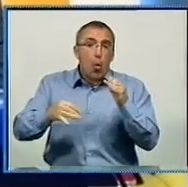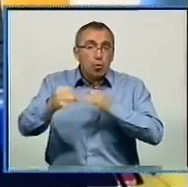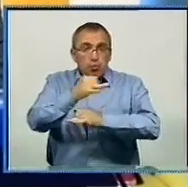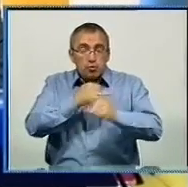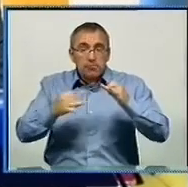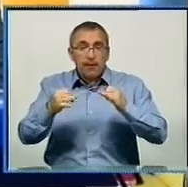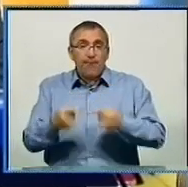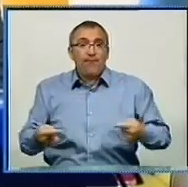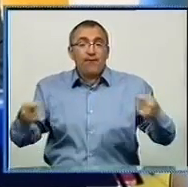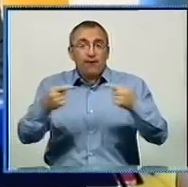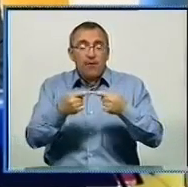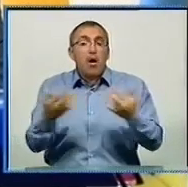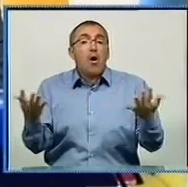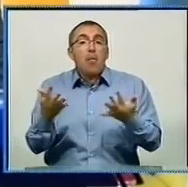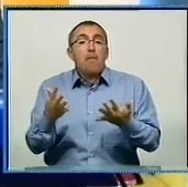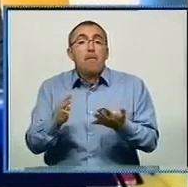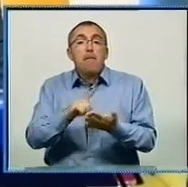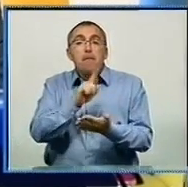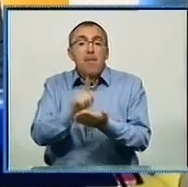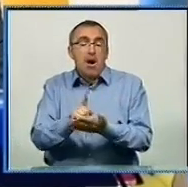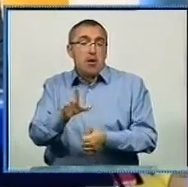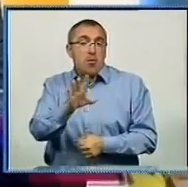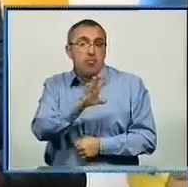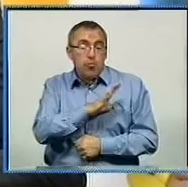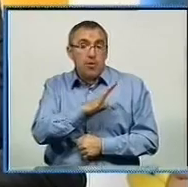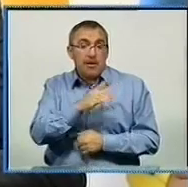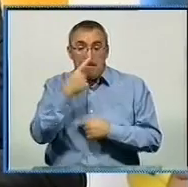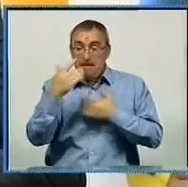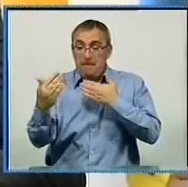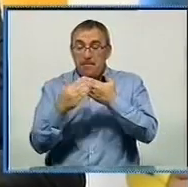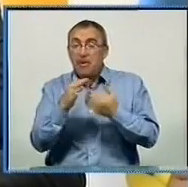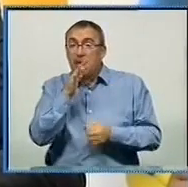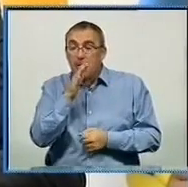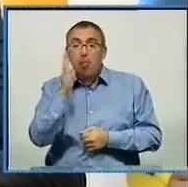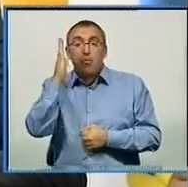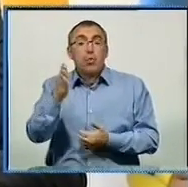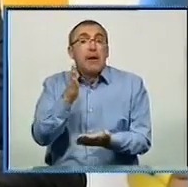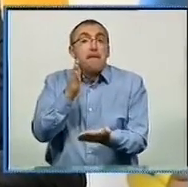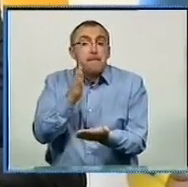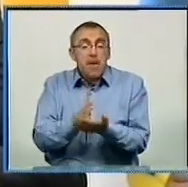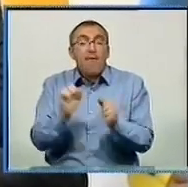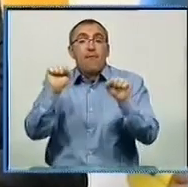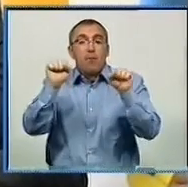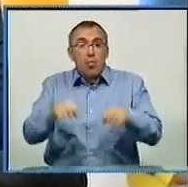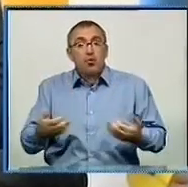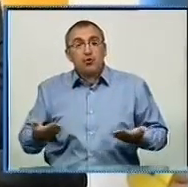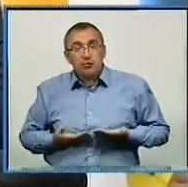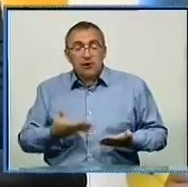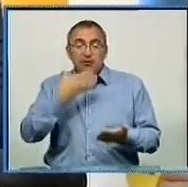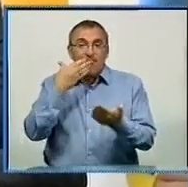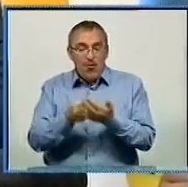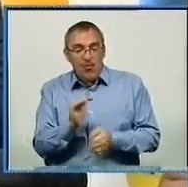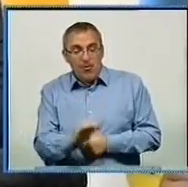конкретно, яким воно має бути. І найближчий термін ви будете мати можливість жити із своїми